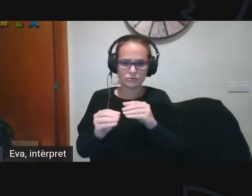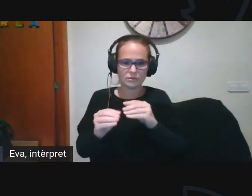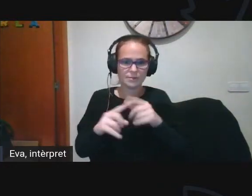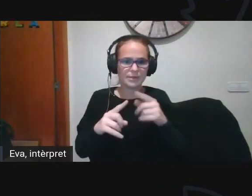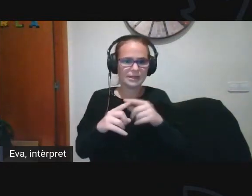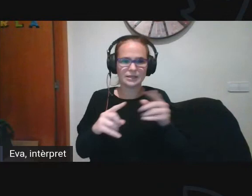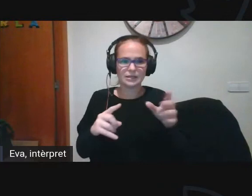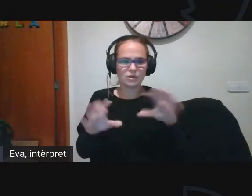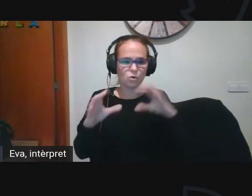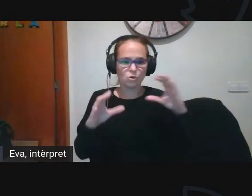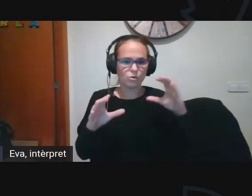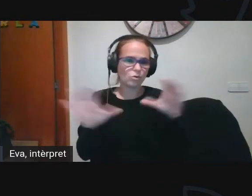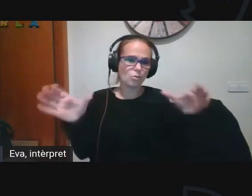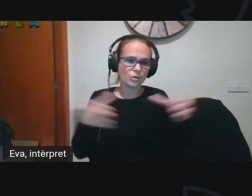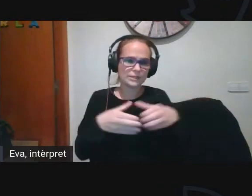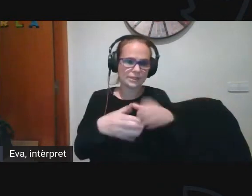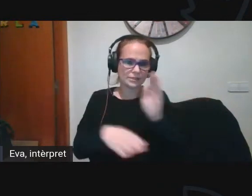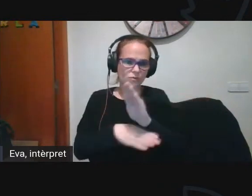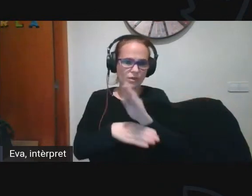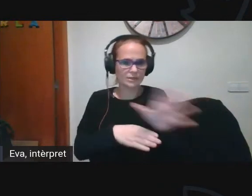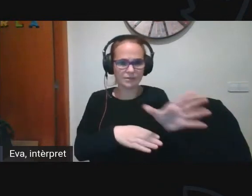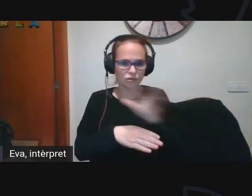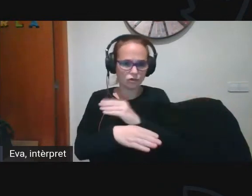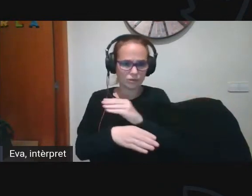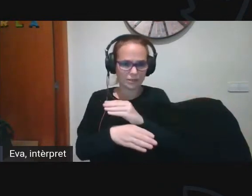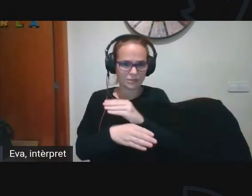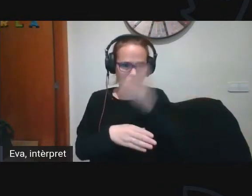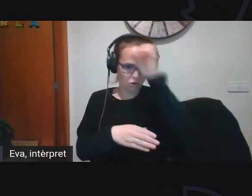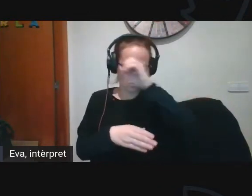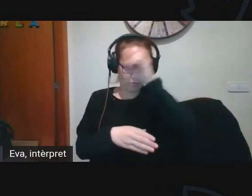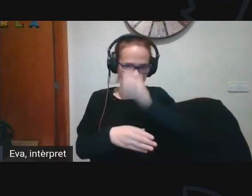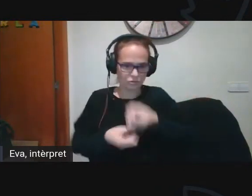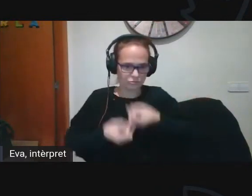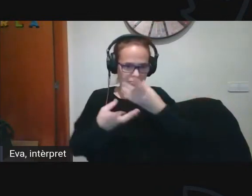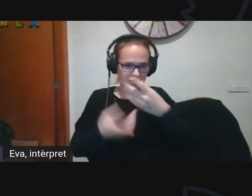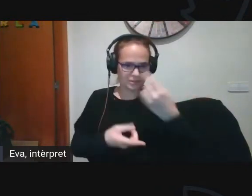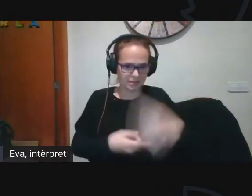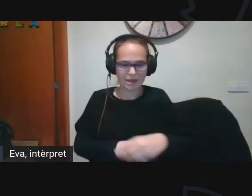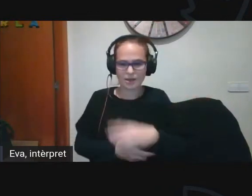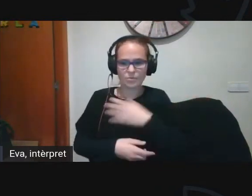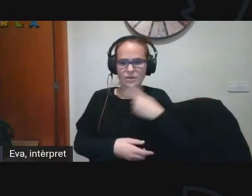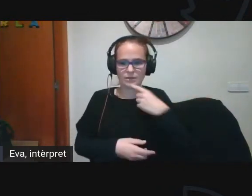la seva, no només els docents, també els alumnes, les famílies.